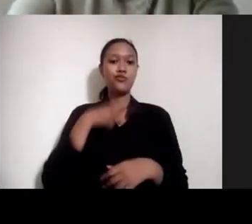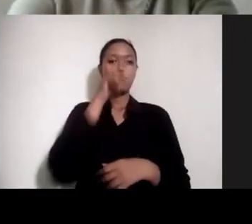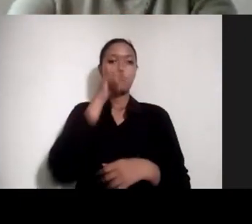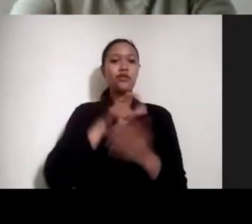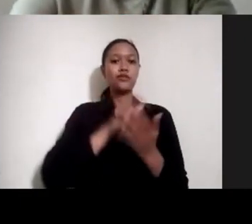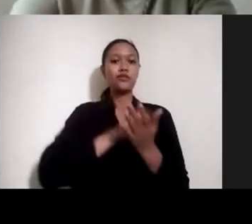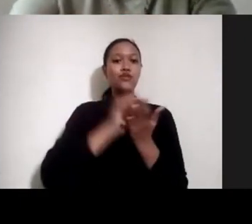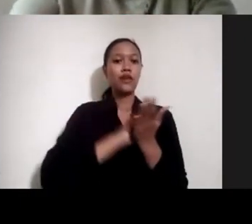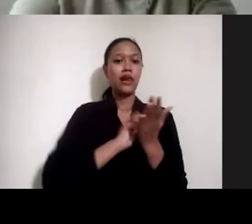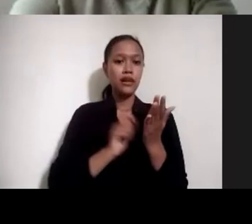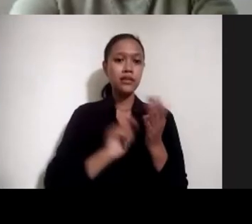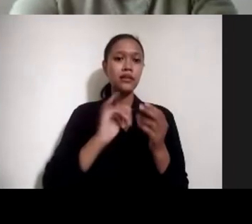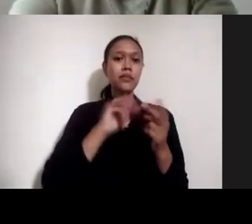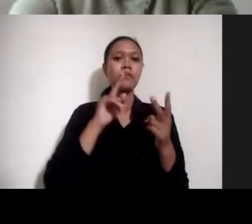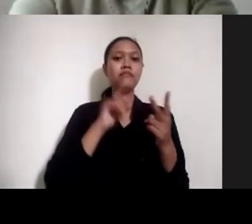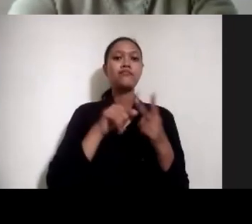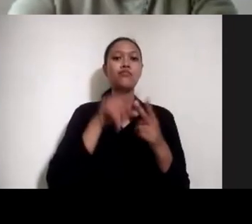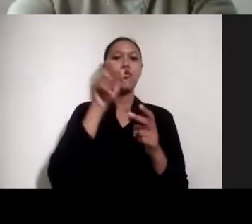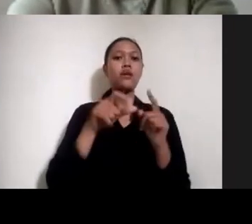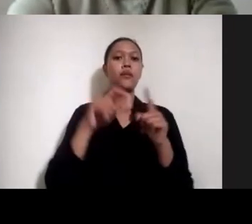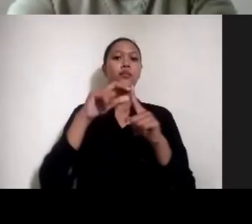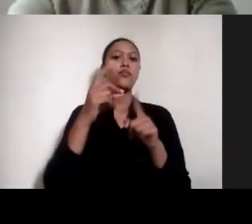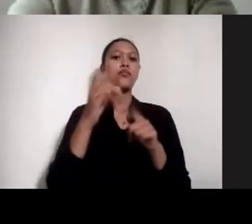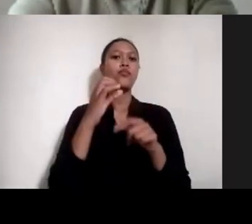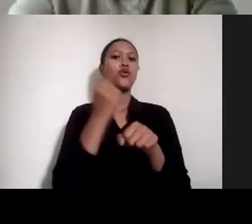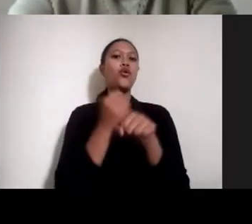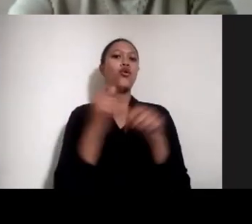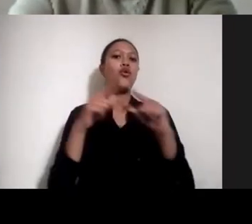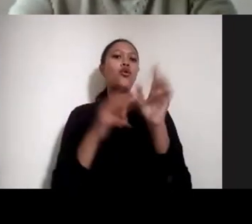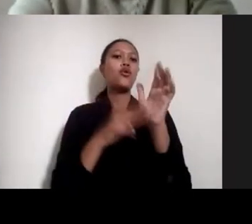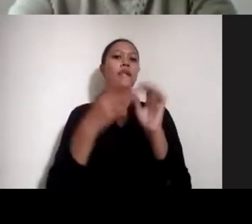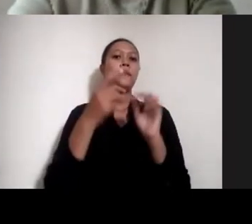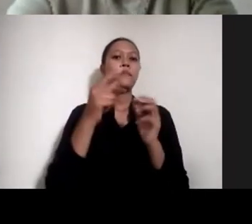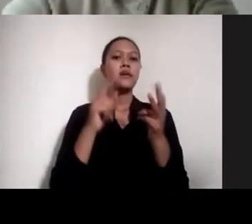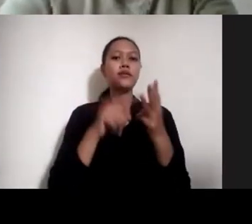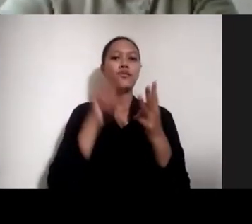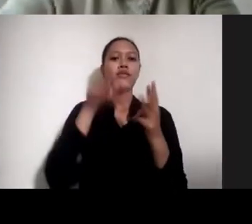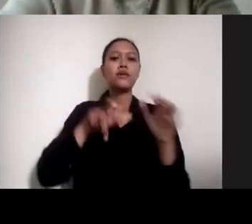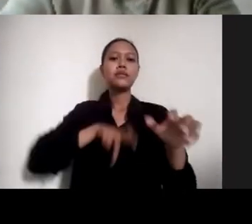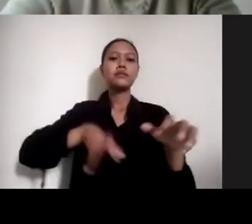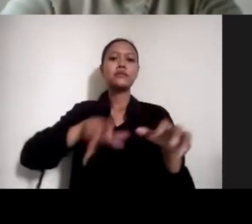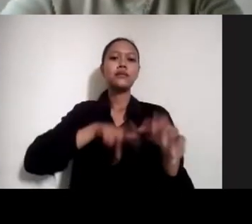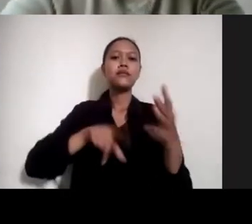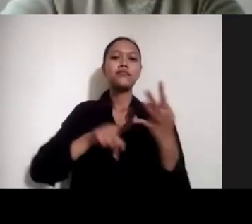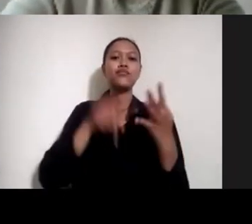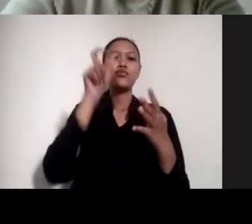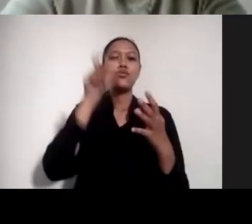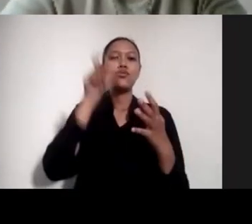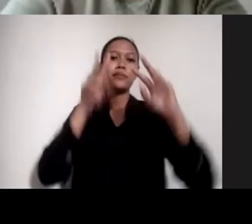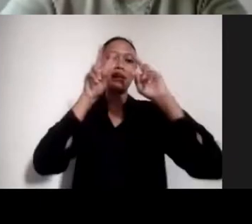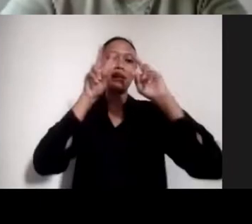Kemudian ada programmer, ada desainer, dan juga ada preset. Misalnya ini